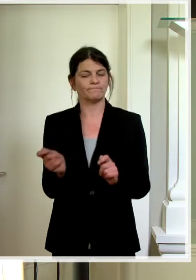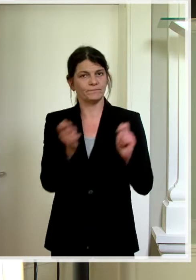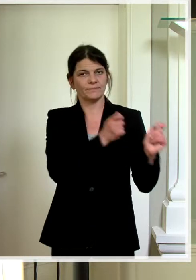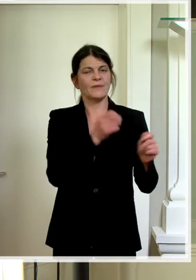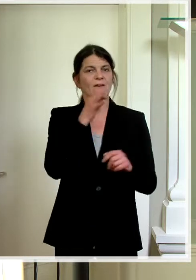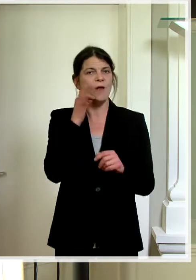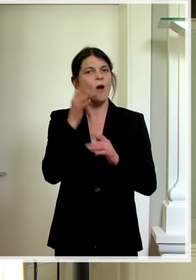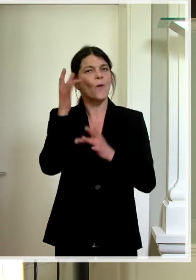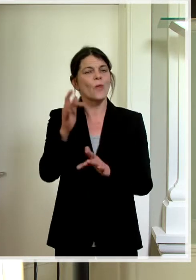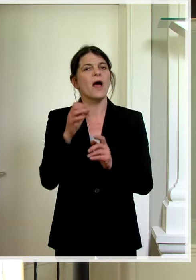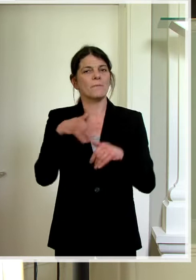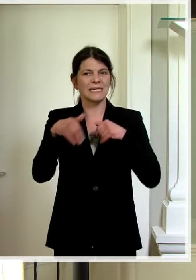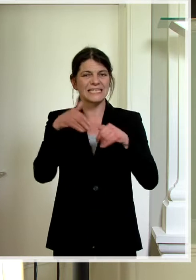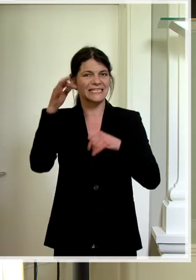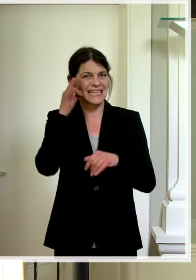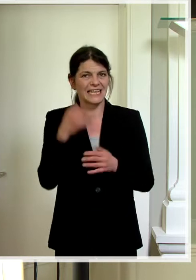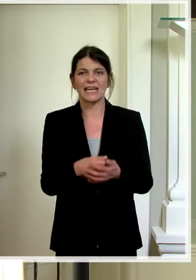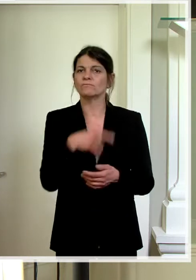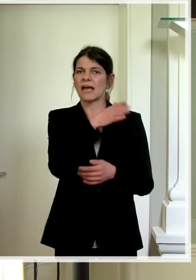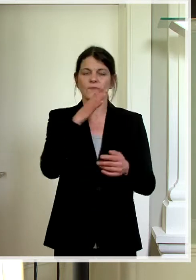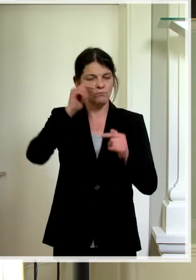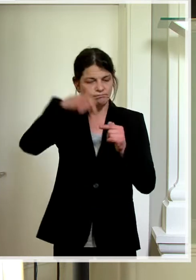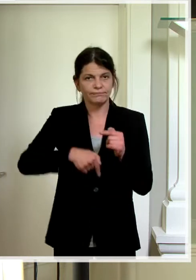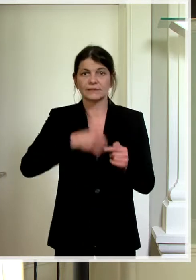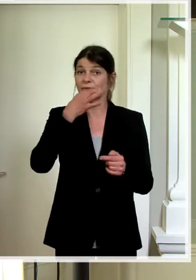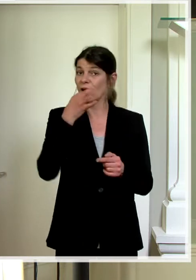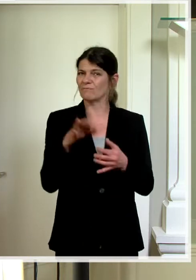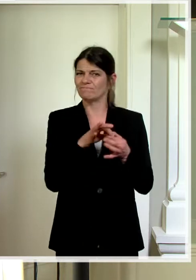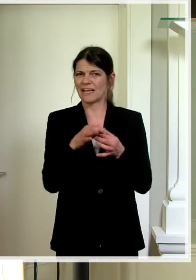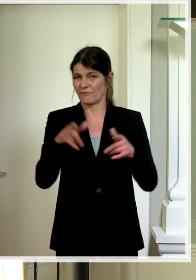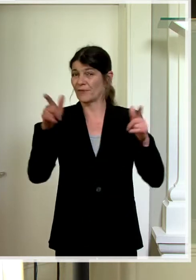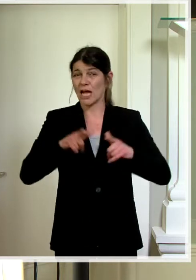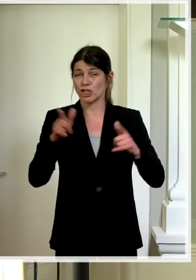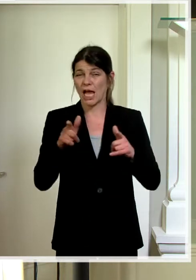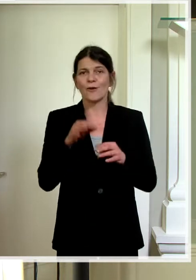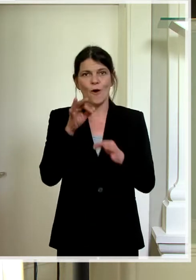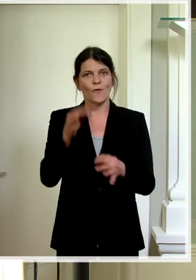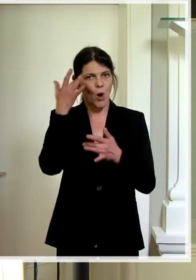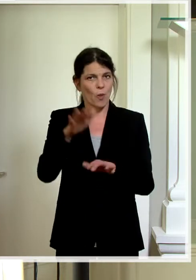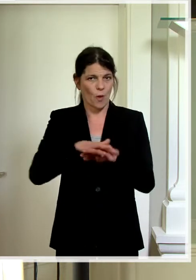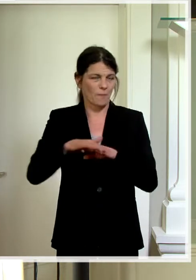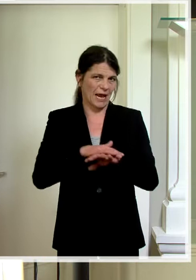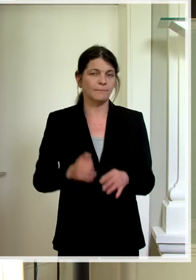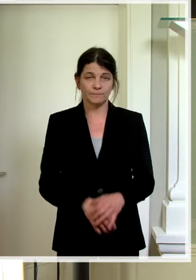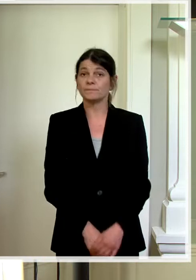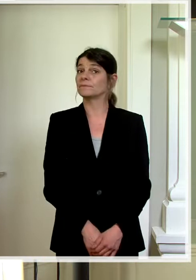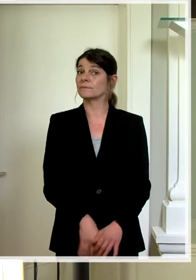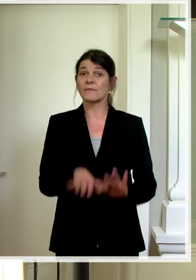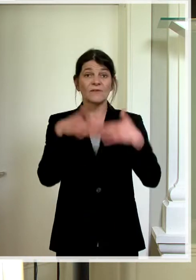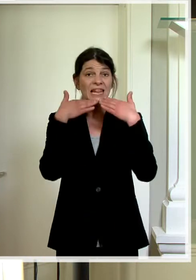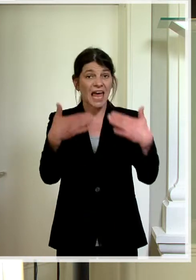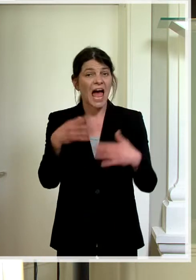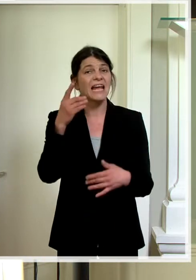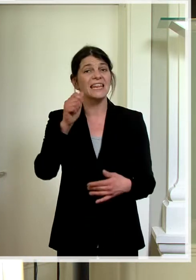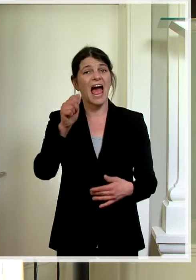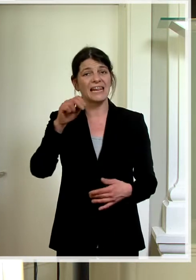Kulturministerin übergeben, die weitere Ausführungen zu den Veranstaltungen und zu den Lockerungen im Kulturbereich machen wird. Besten Dank, Daniel.